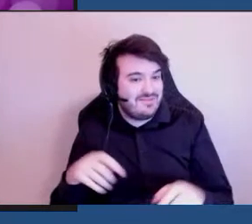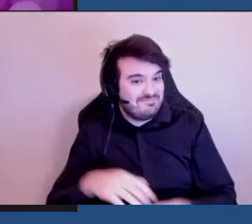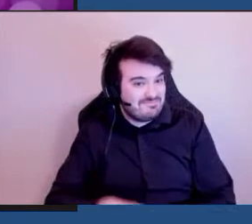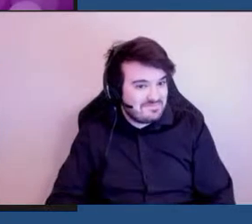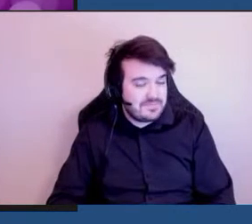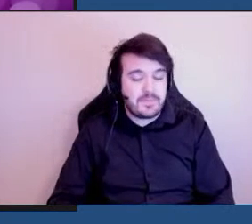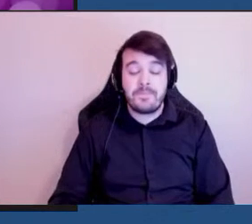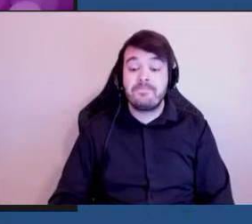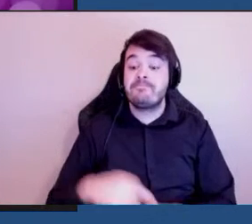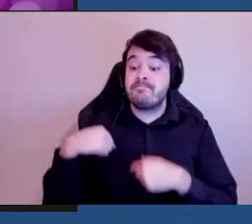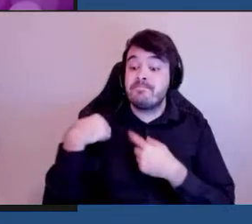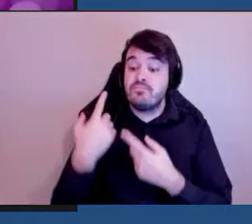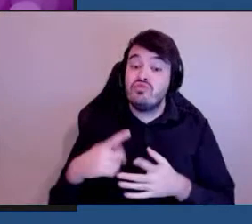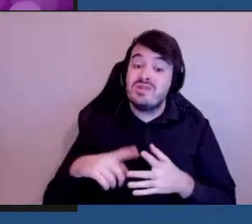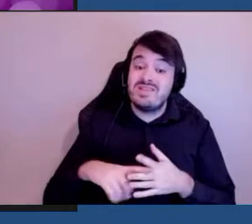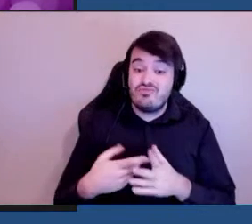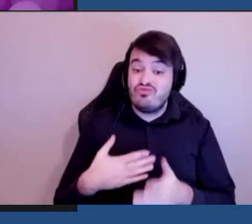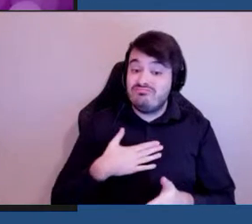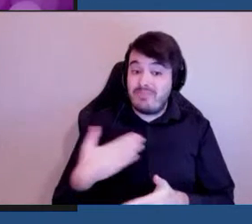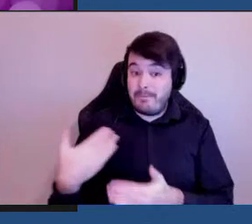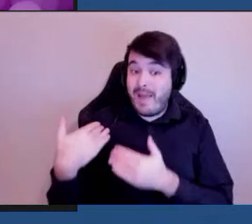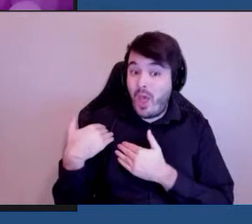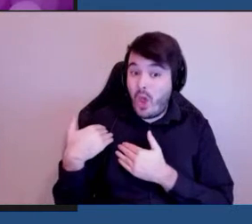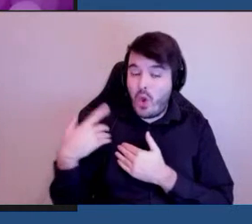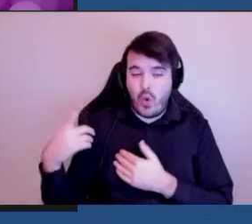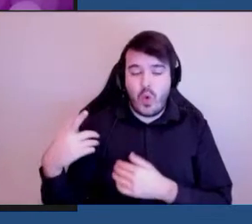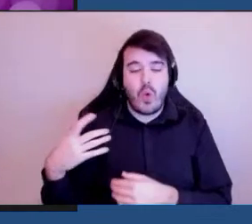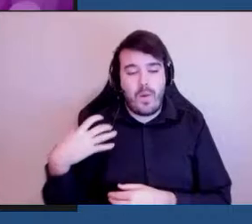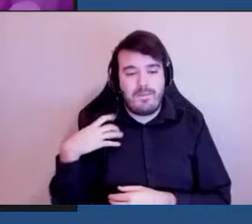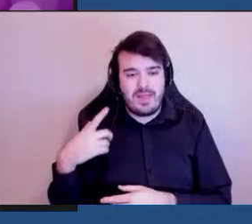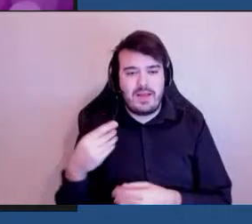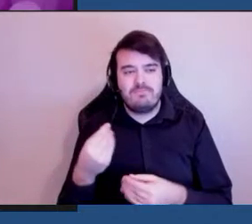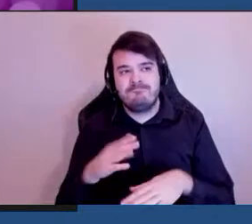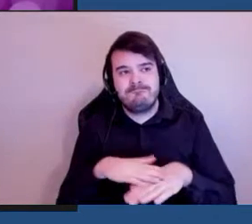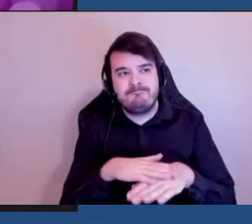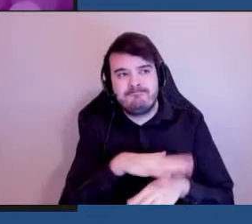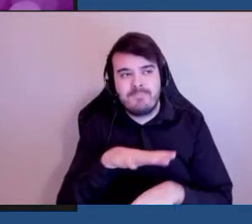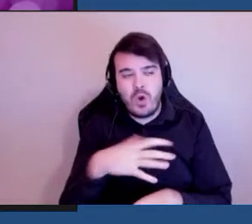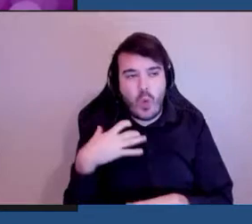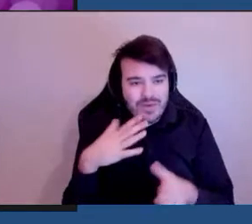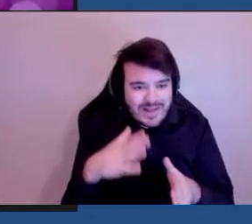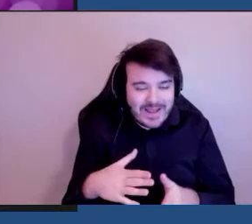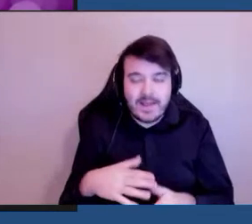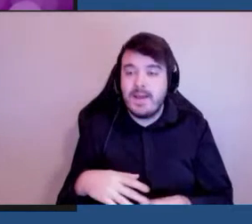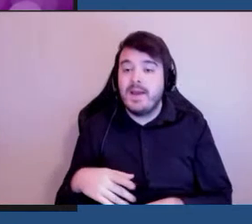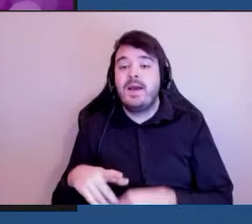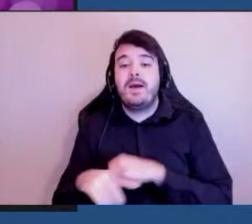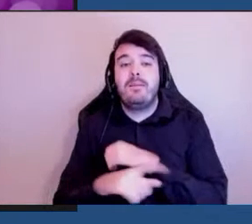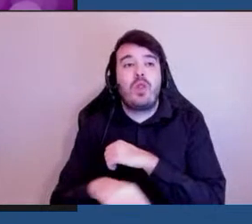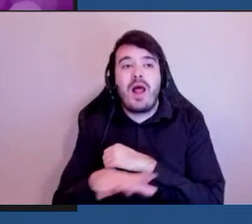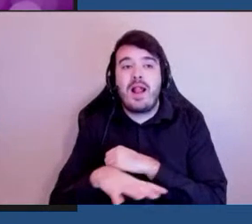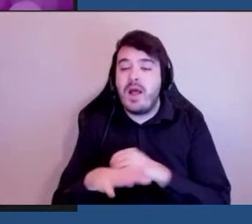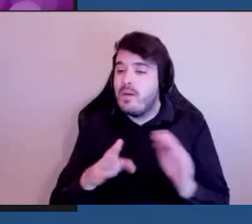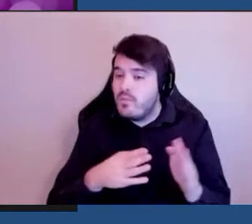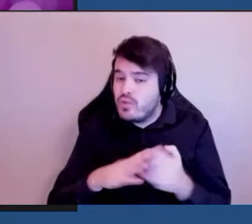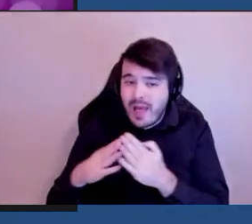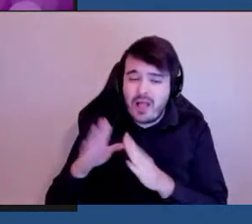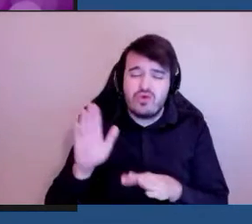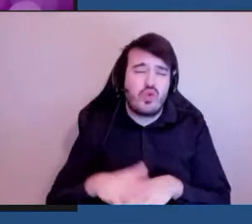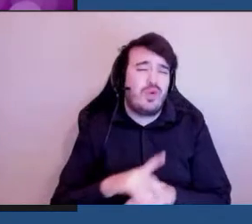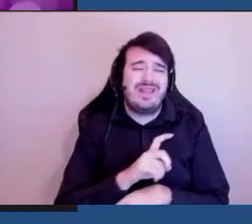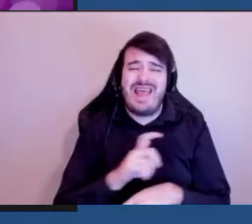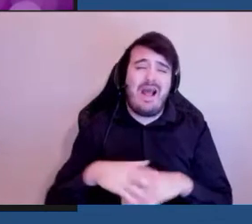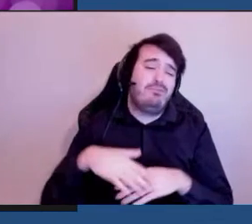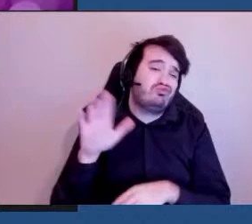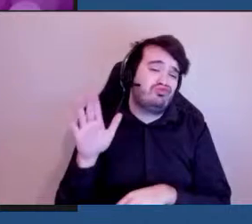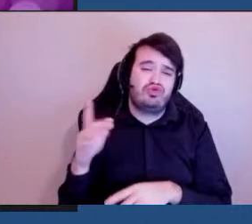notre mandat, le comité a conseillé des conseillers et le personnel municipal sur des centaines de questions d